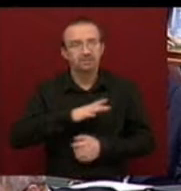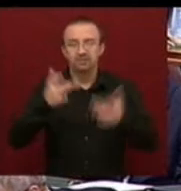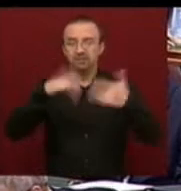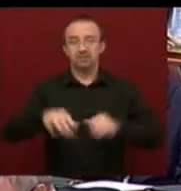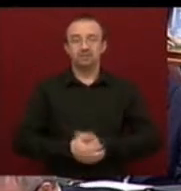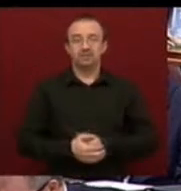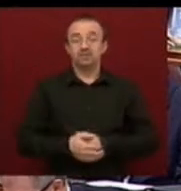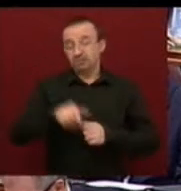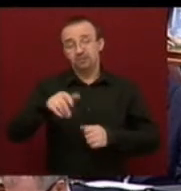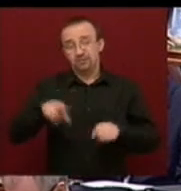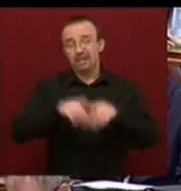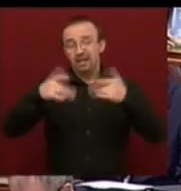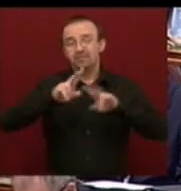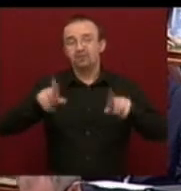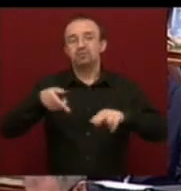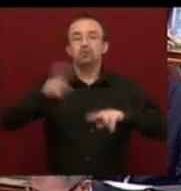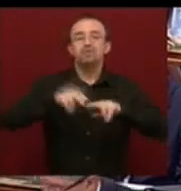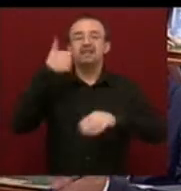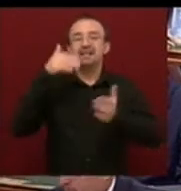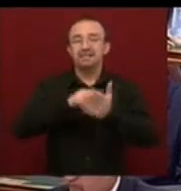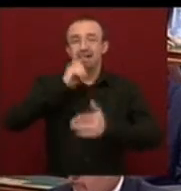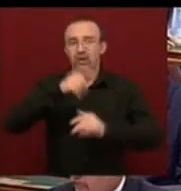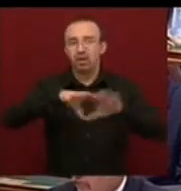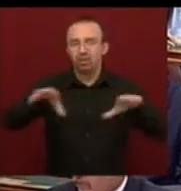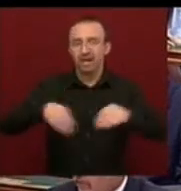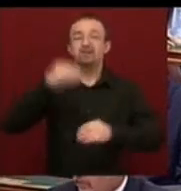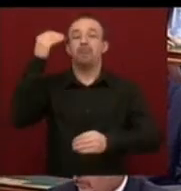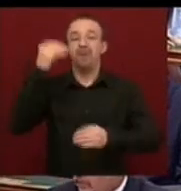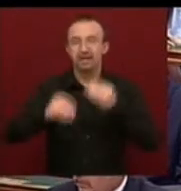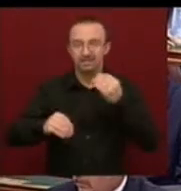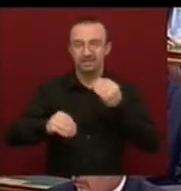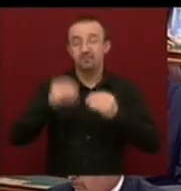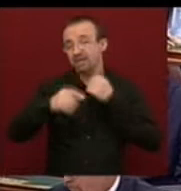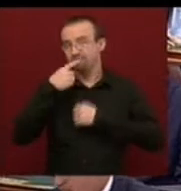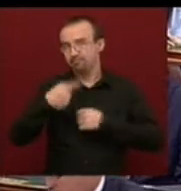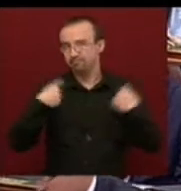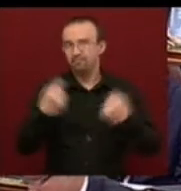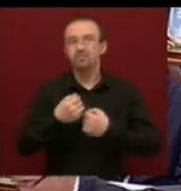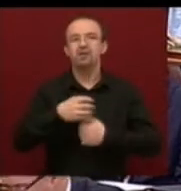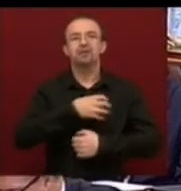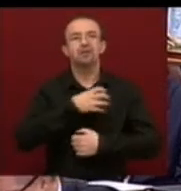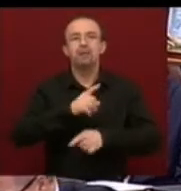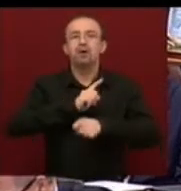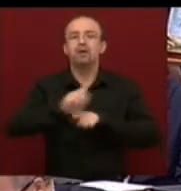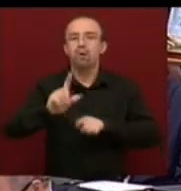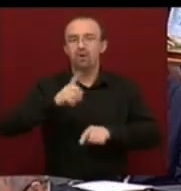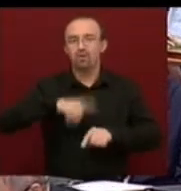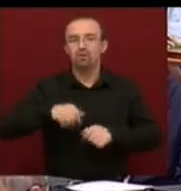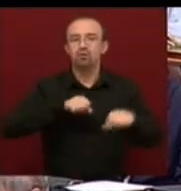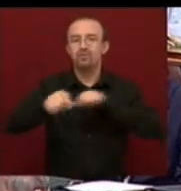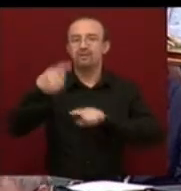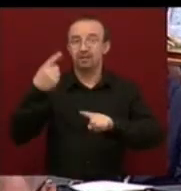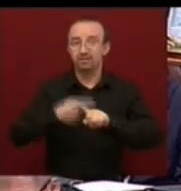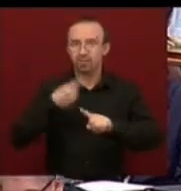Drámai helyzetben van több százer magyar család. Ezért, ezért mondjuk azt, hogy drámai-en hibás volt az a kormányzati